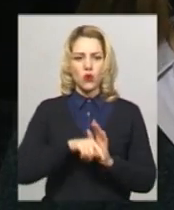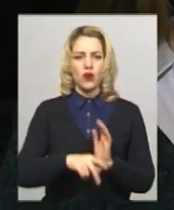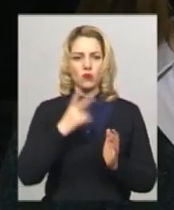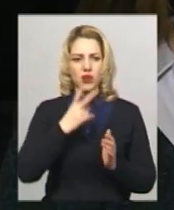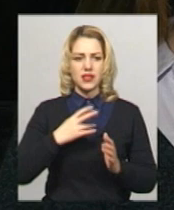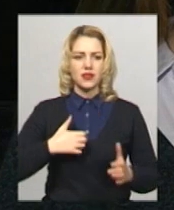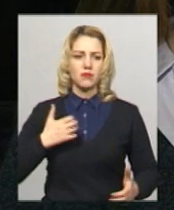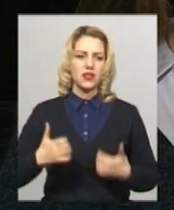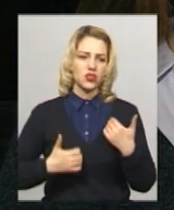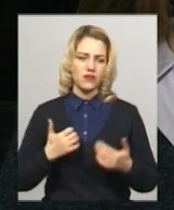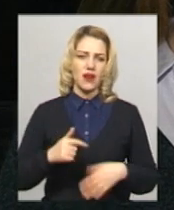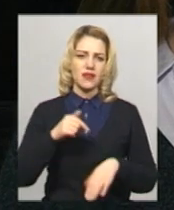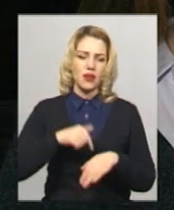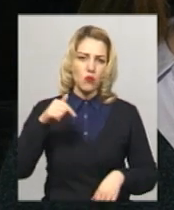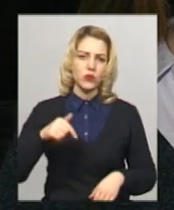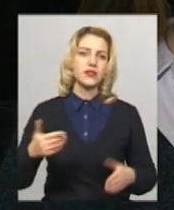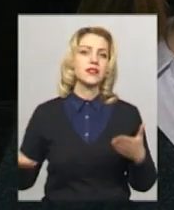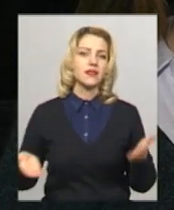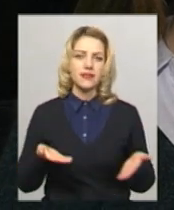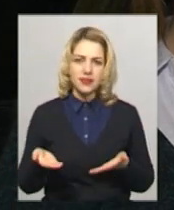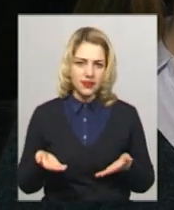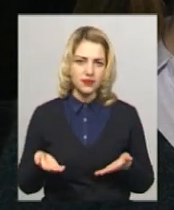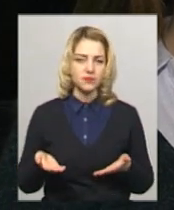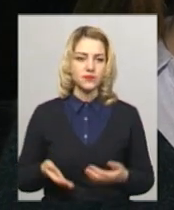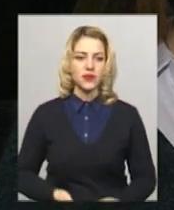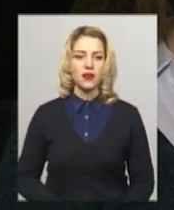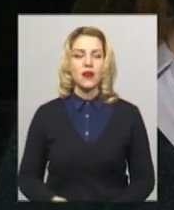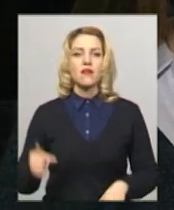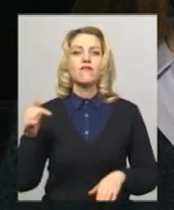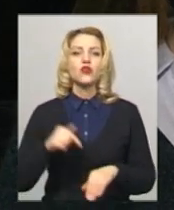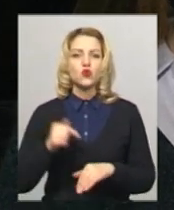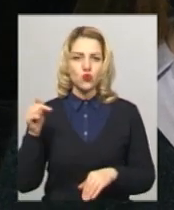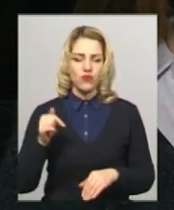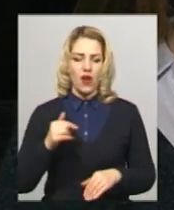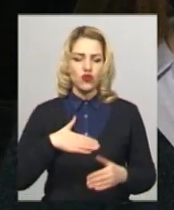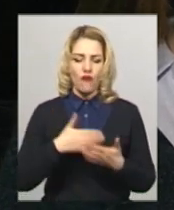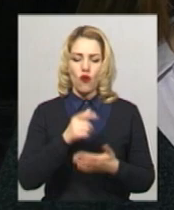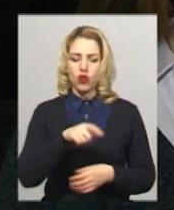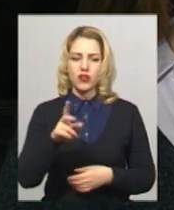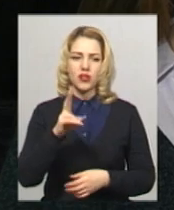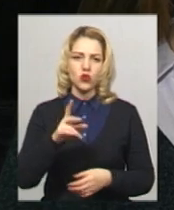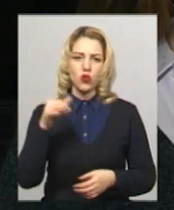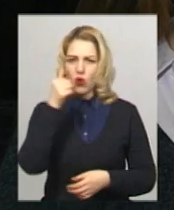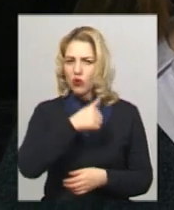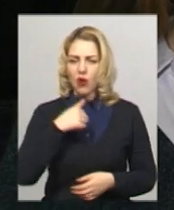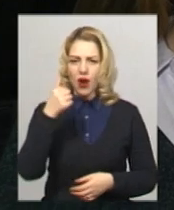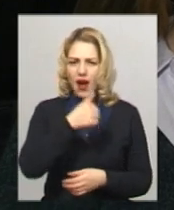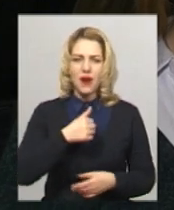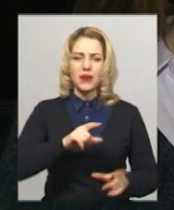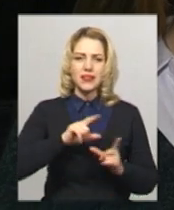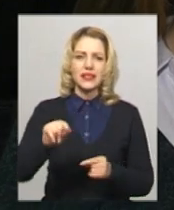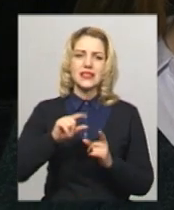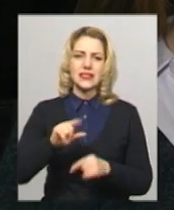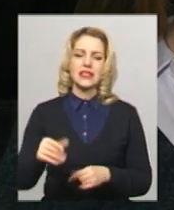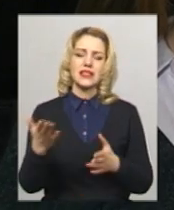переживання і емоції, які відчувають волонтери, які вже роками їздять, з якими